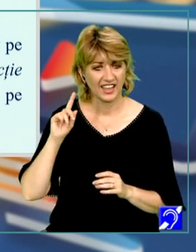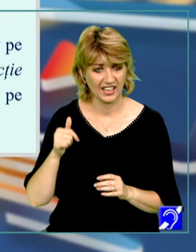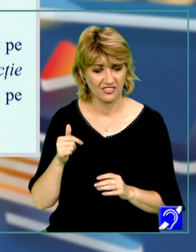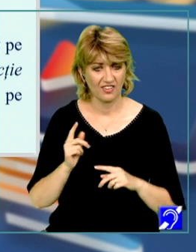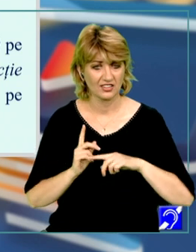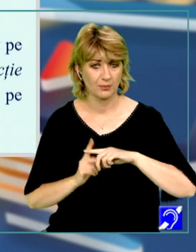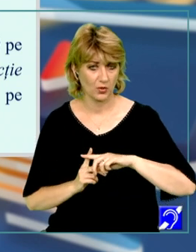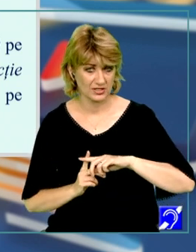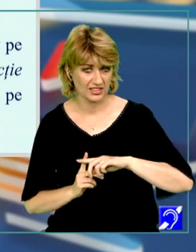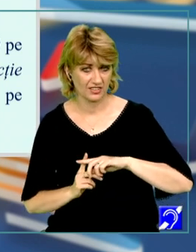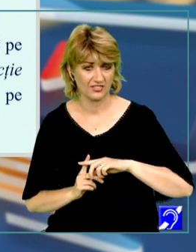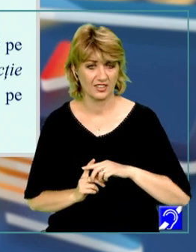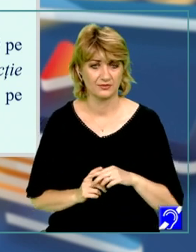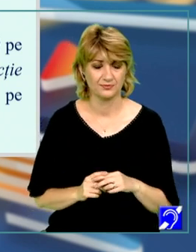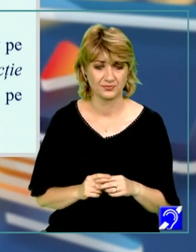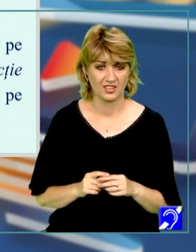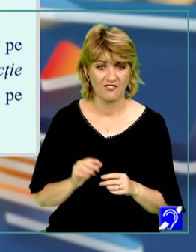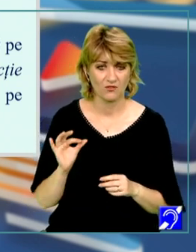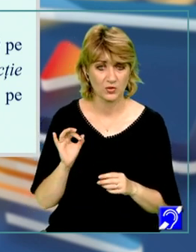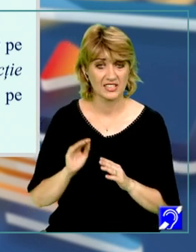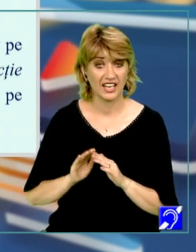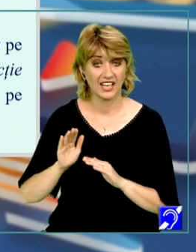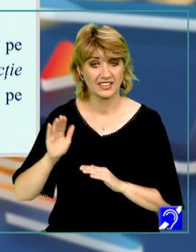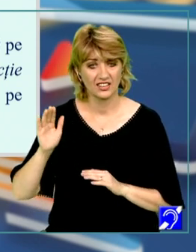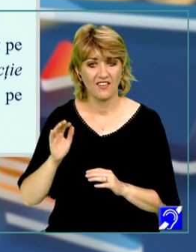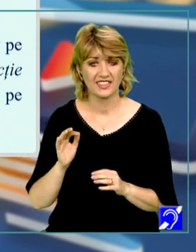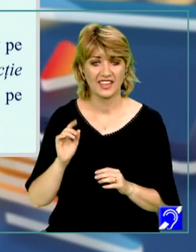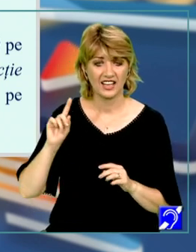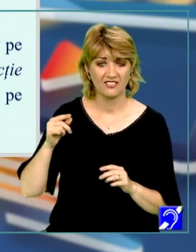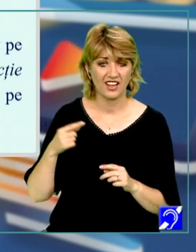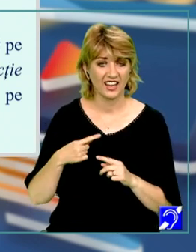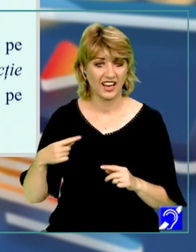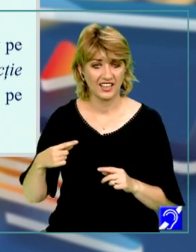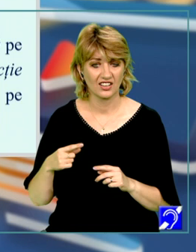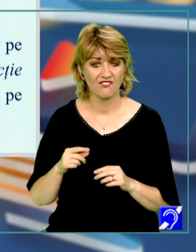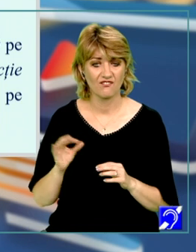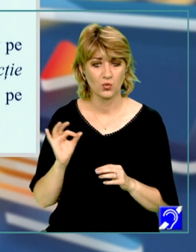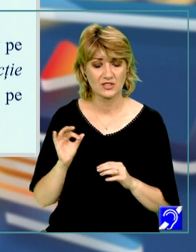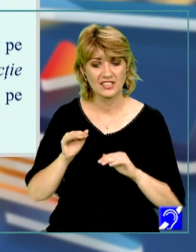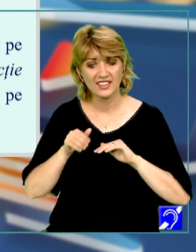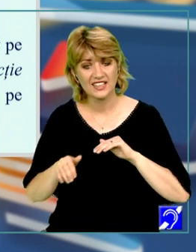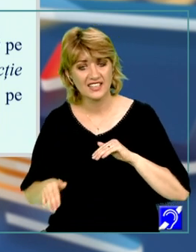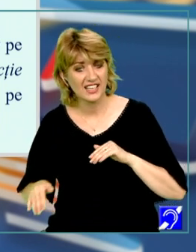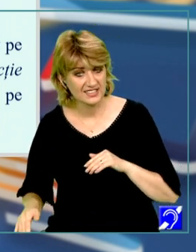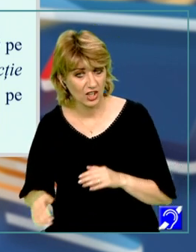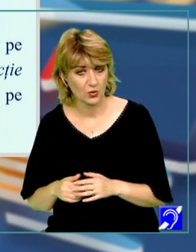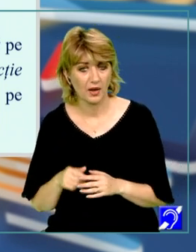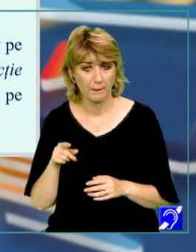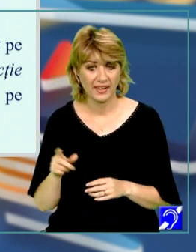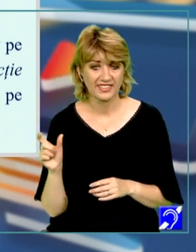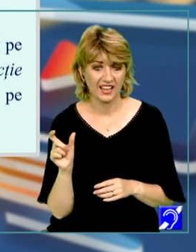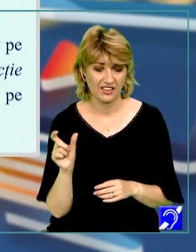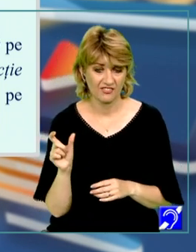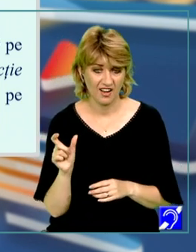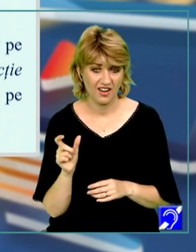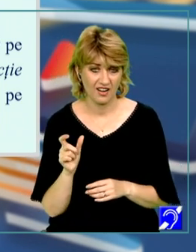pozitivă înseamnă funcție crescătoare, derivată negativă funcție descrescătoare. P, intervalul